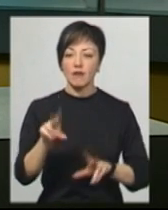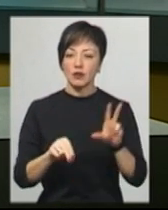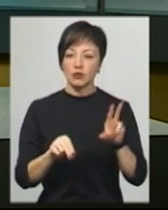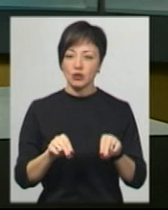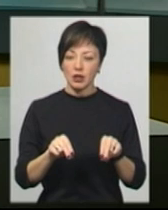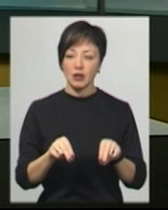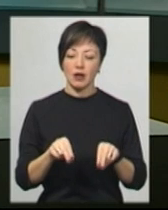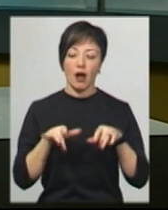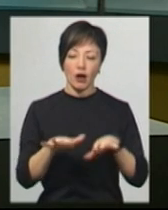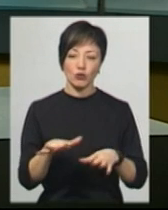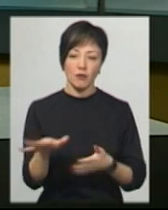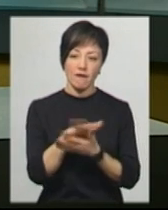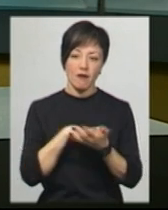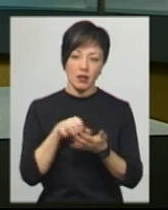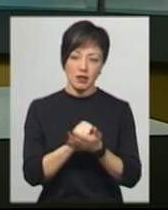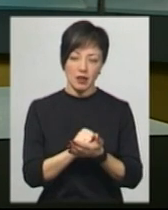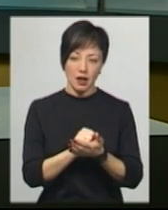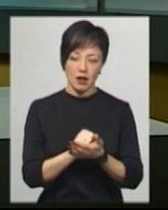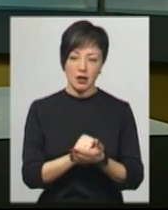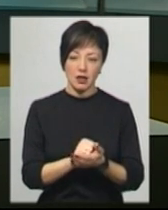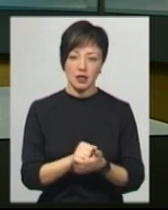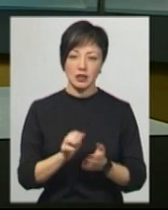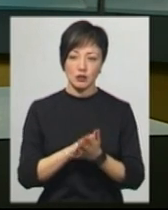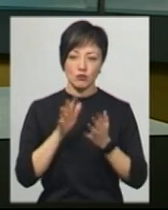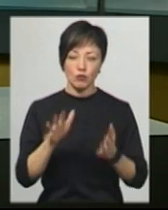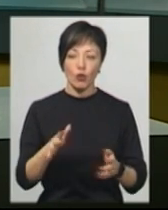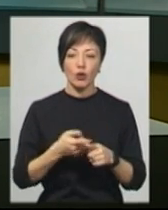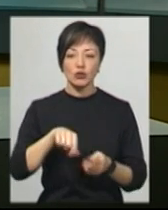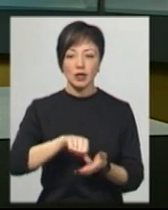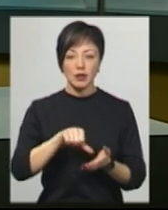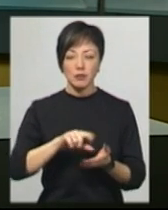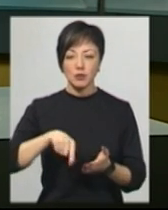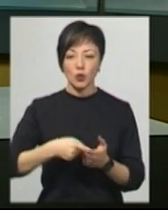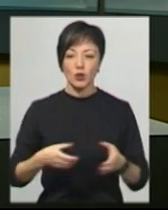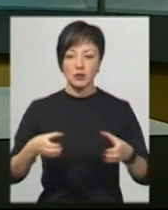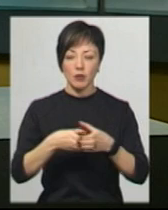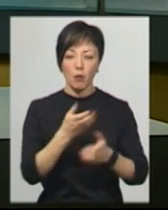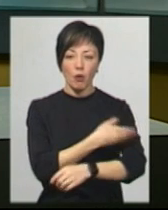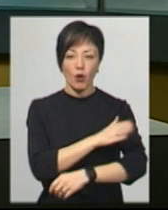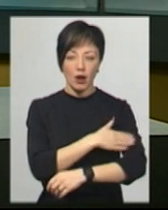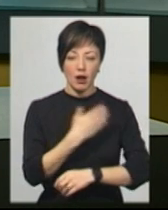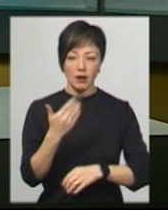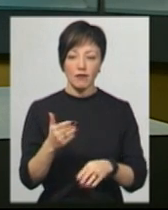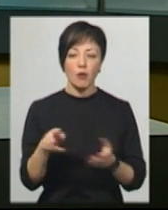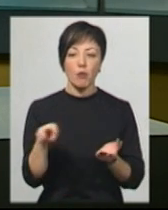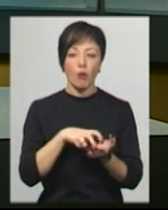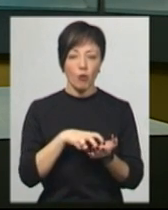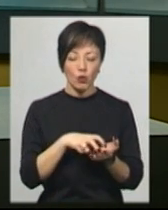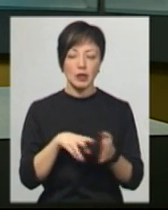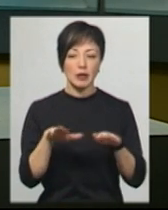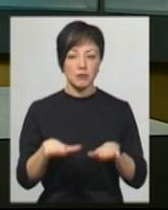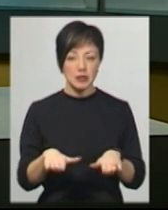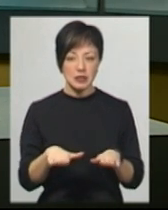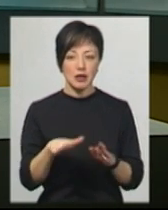актом вандалізму хмельничанин Володимир Чернух. А членкиня Хмельницької міської спілки поляків Людмила Полянська побоюється, аби на